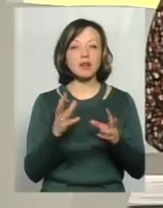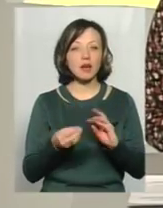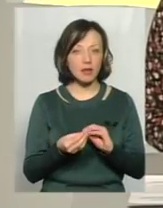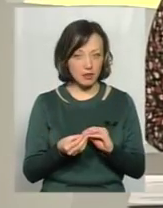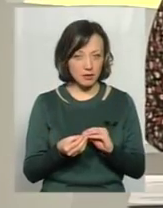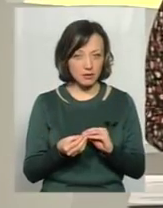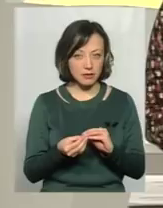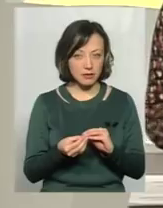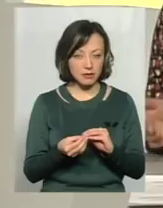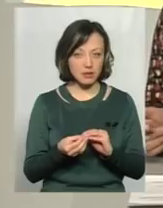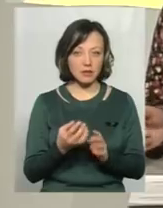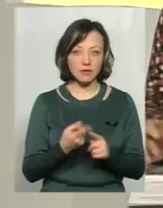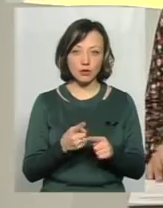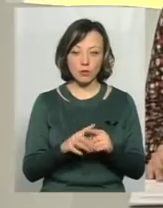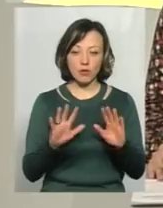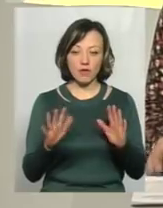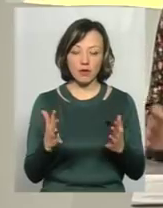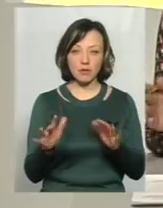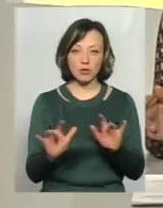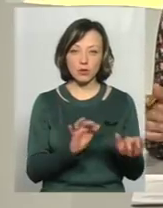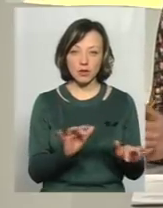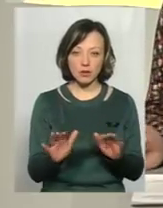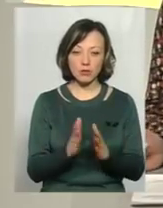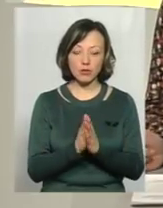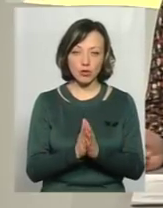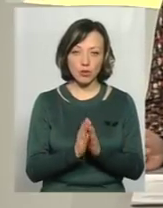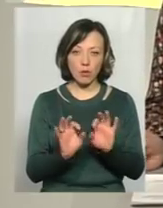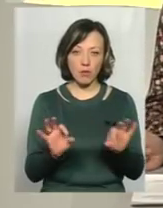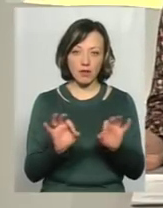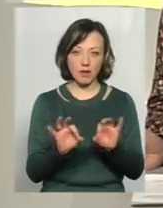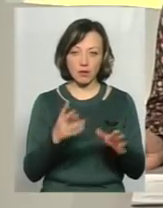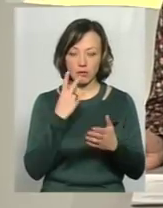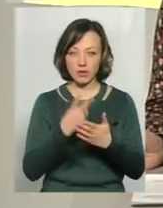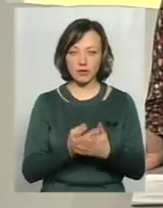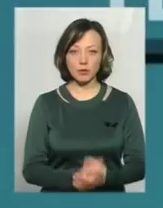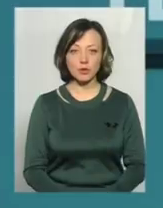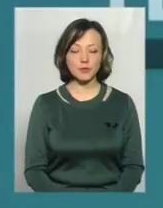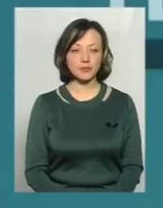в цьому випадку діяти. Отож, прошу у коментарі, зараз подивимося.